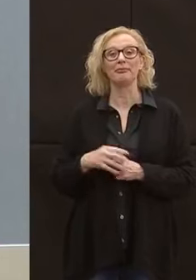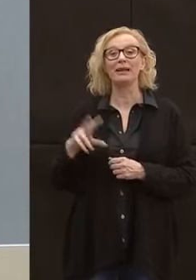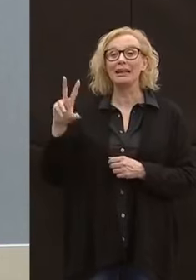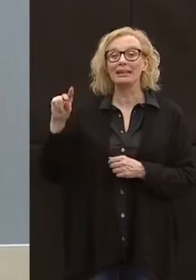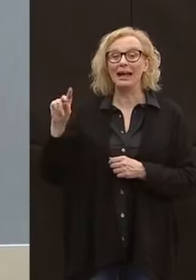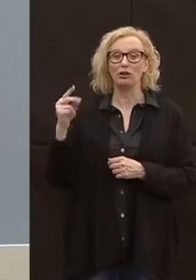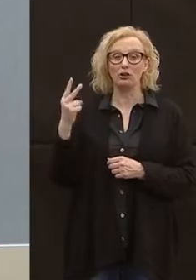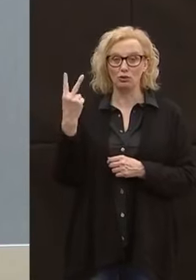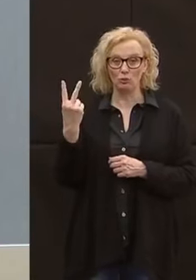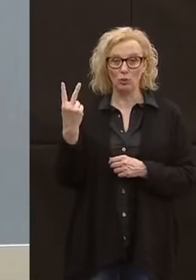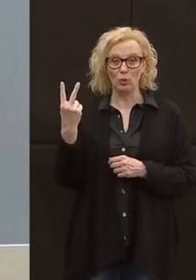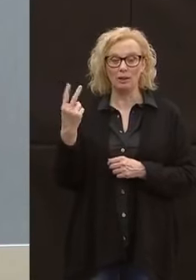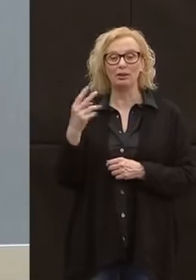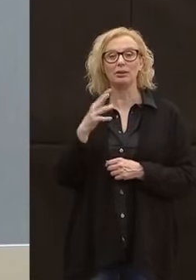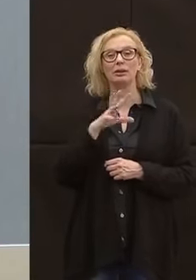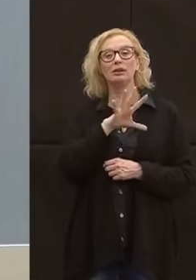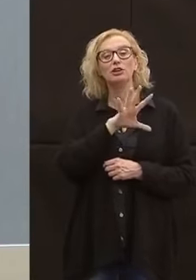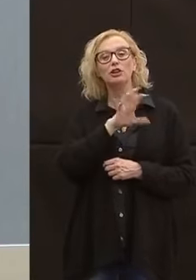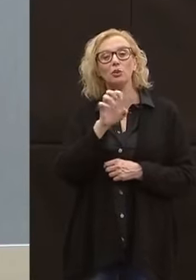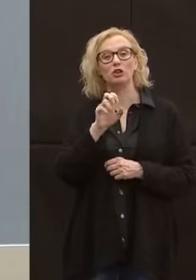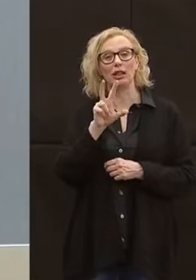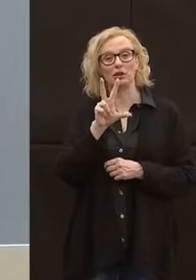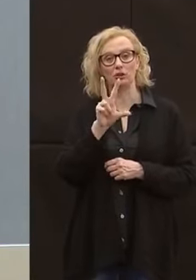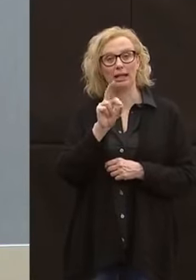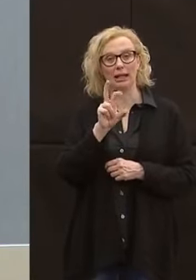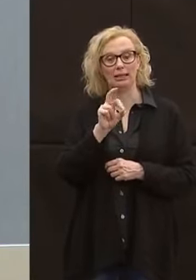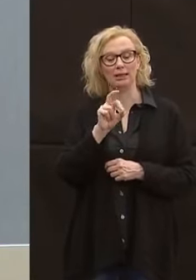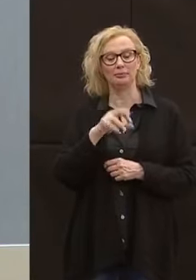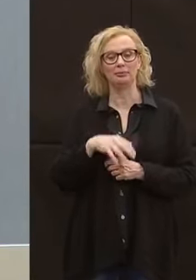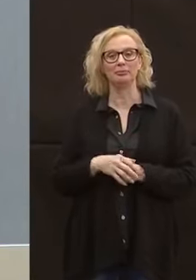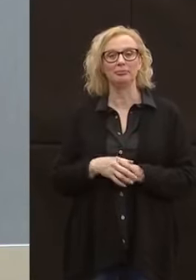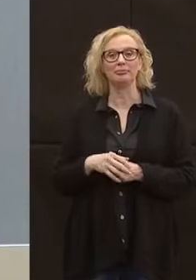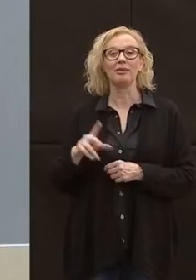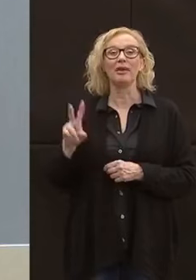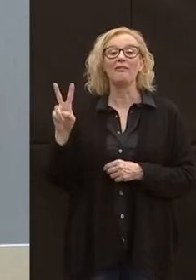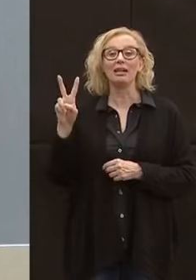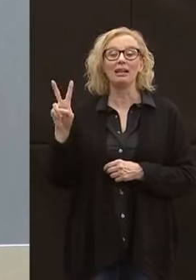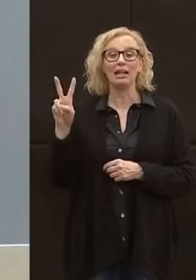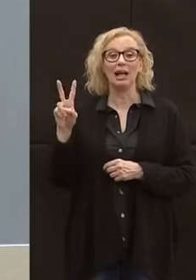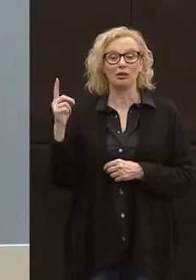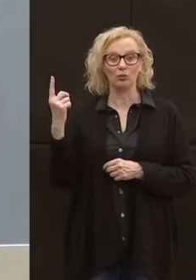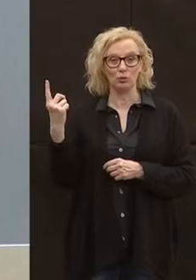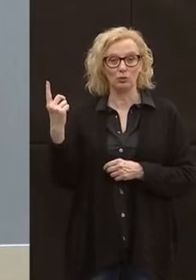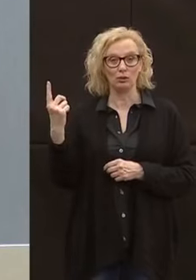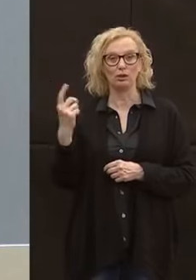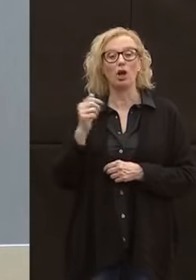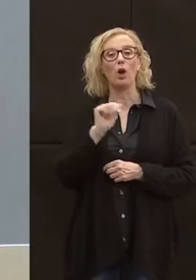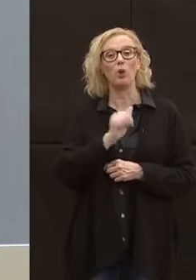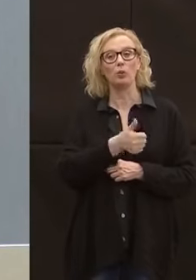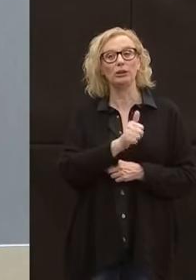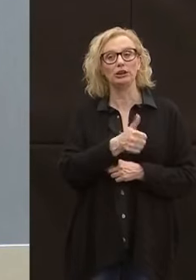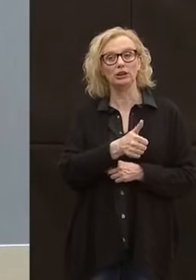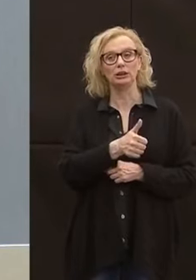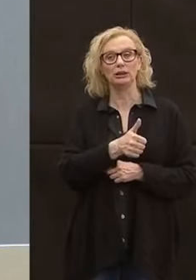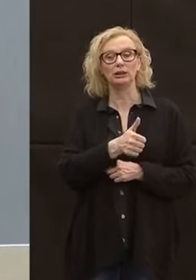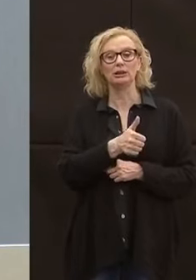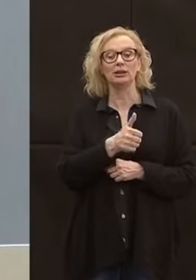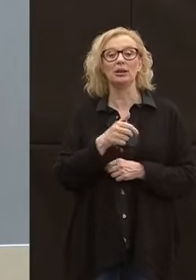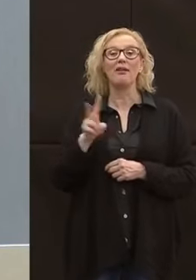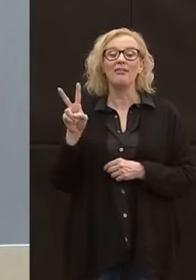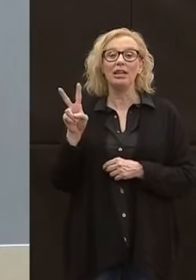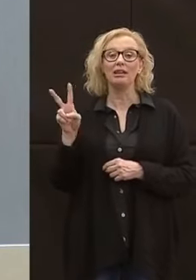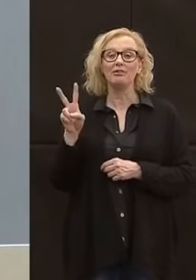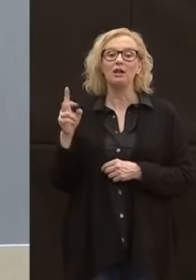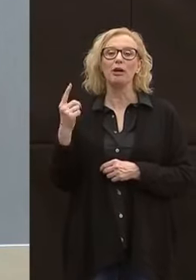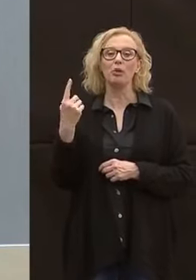A Trento, a case in più per un totale di 530 A Vile d'Anaunia, un caso in più per un totale di 11 A Vile